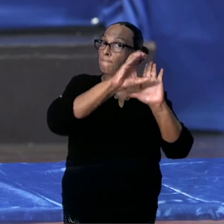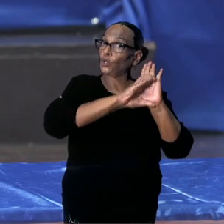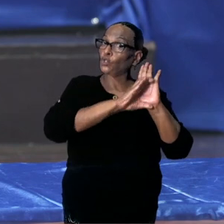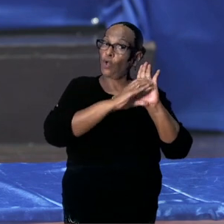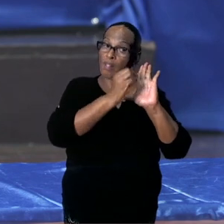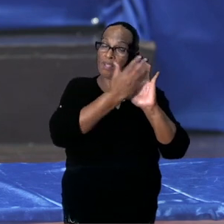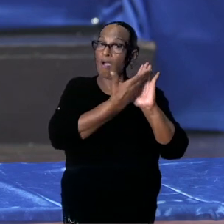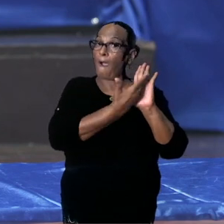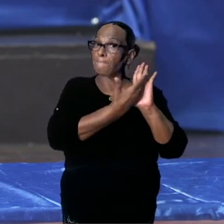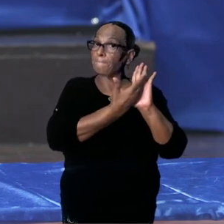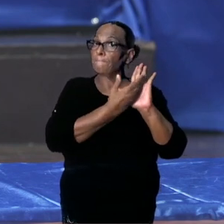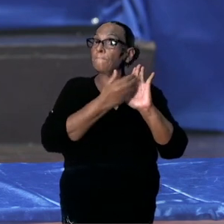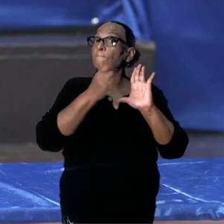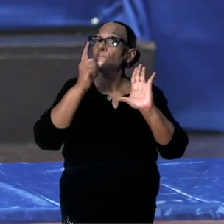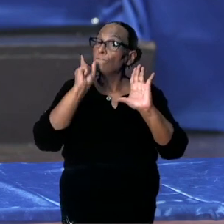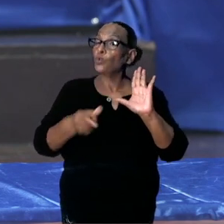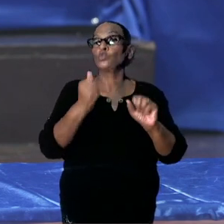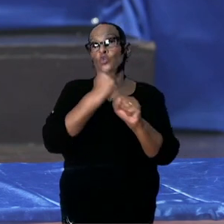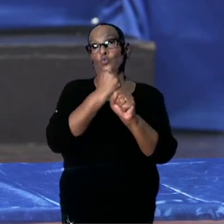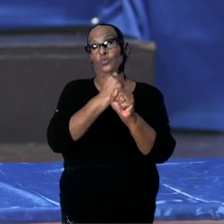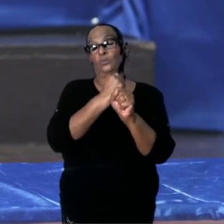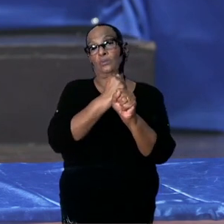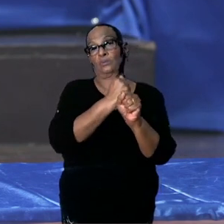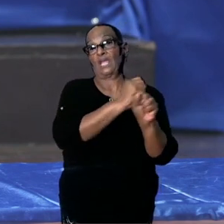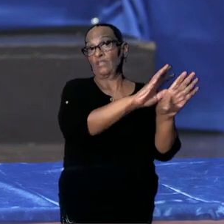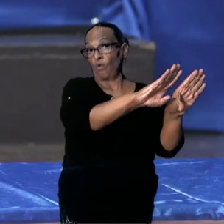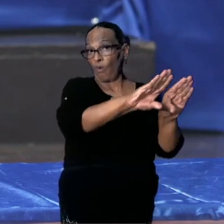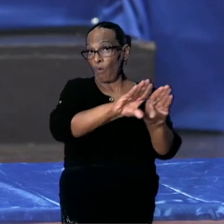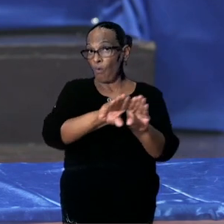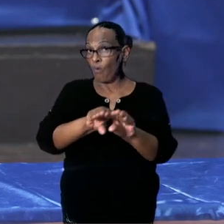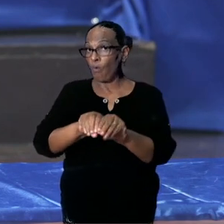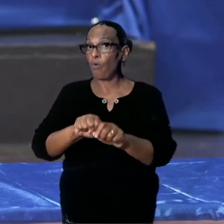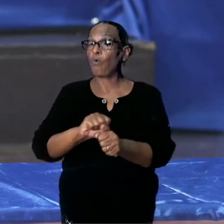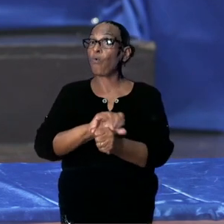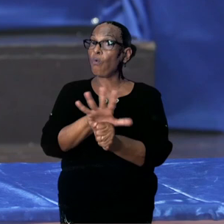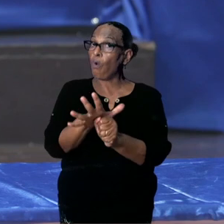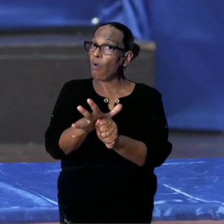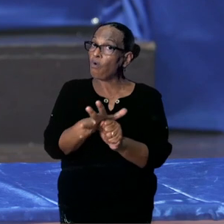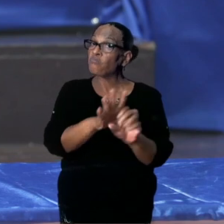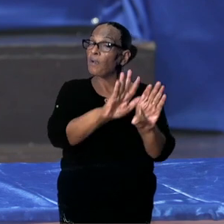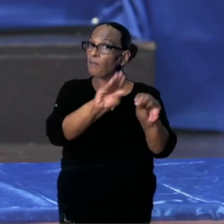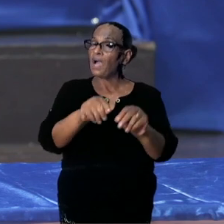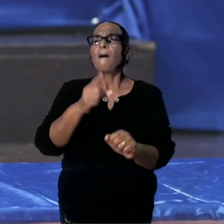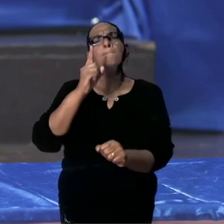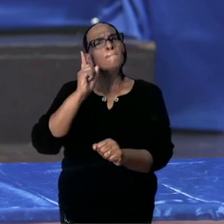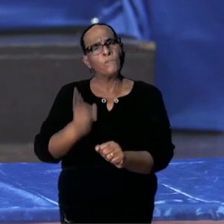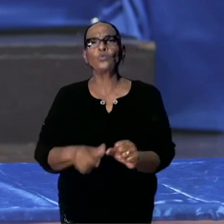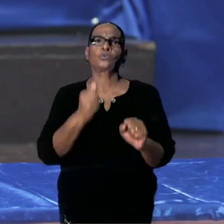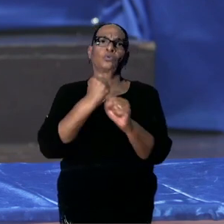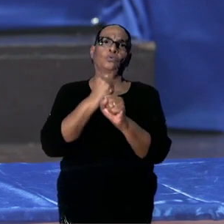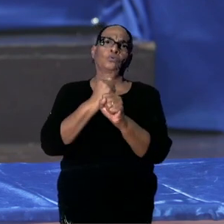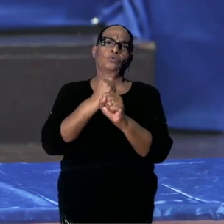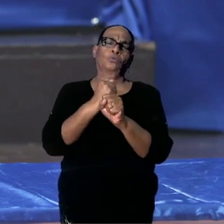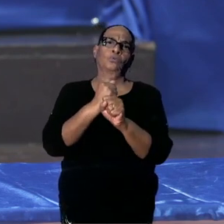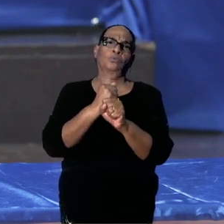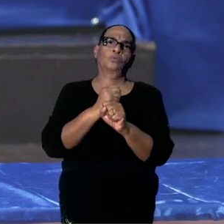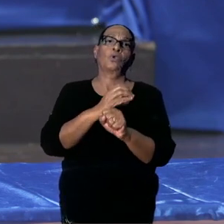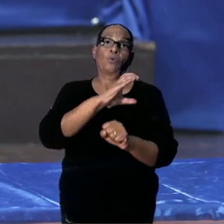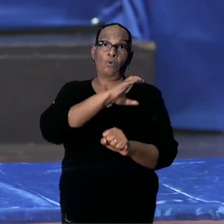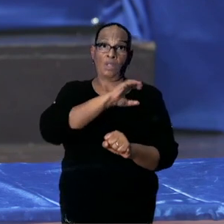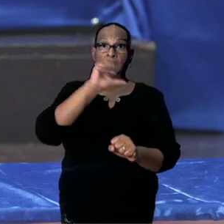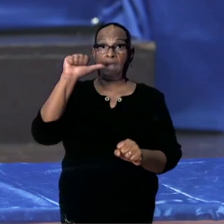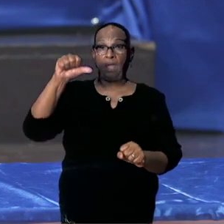en in acht nemen van de covid maatregelen, wij de verantwoordelijkheid waarover collega Amoxie net gesproken heeft,